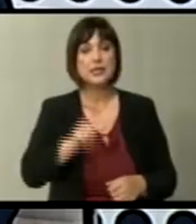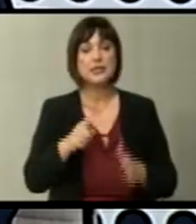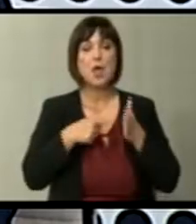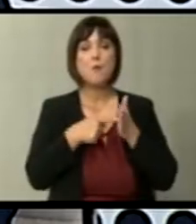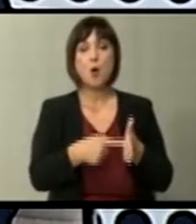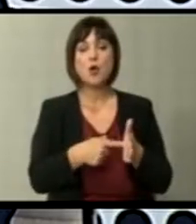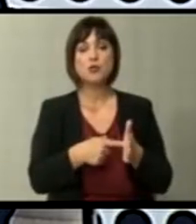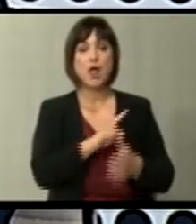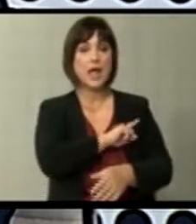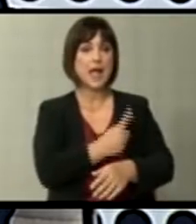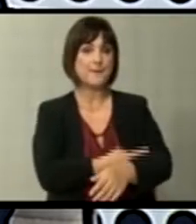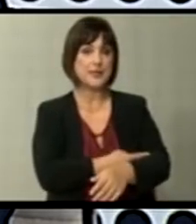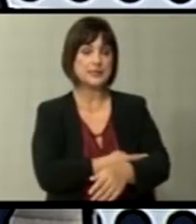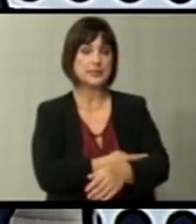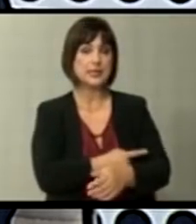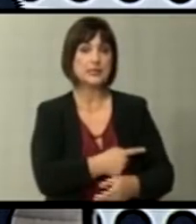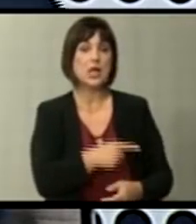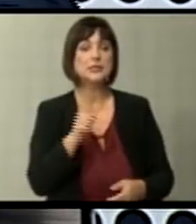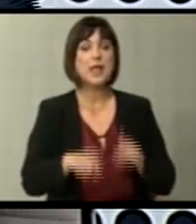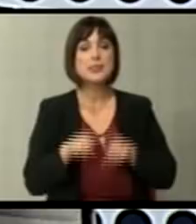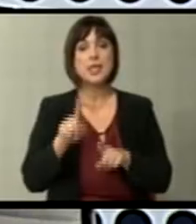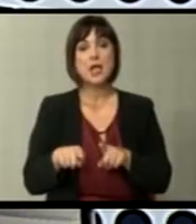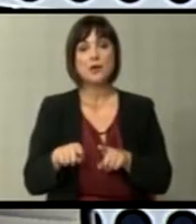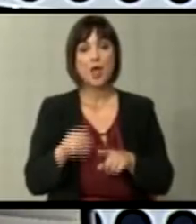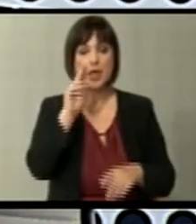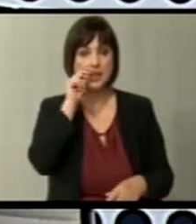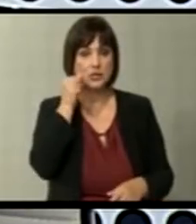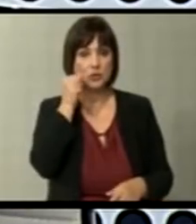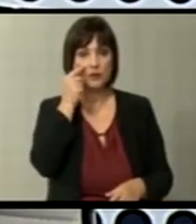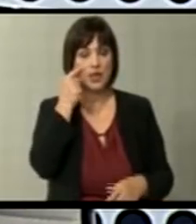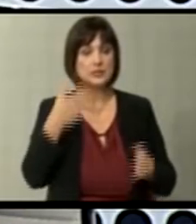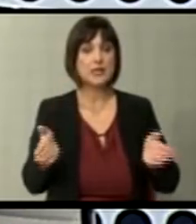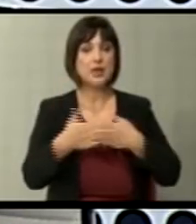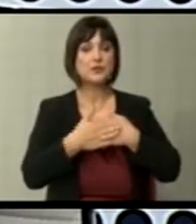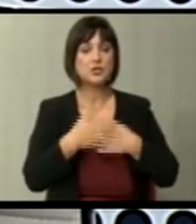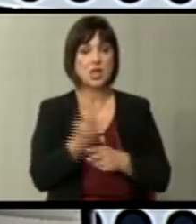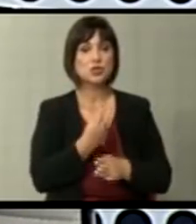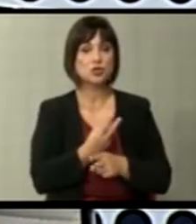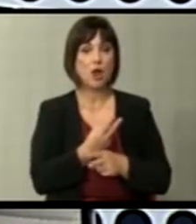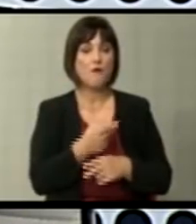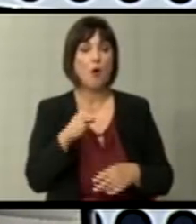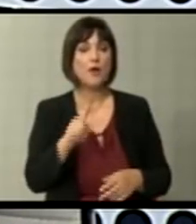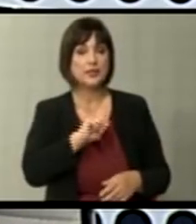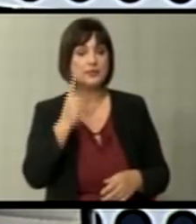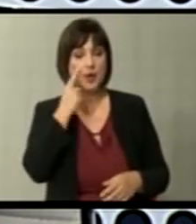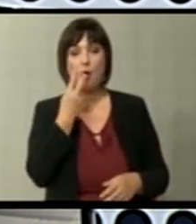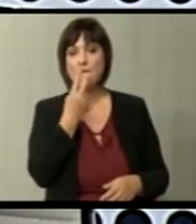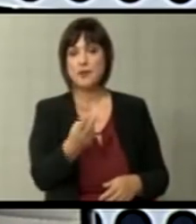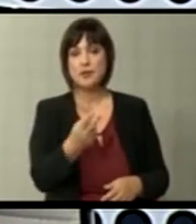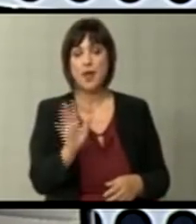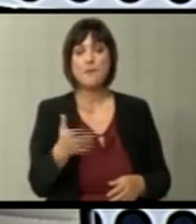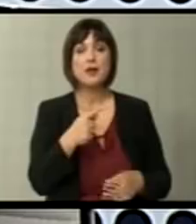покажува капацитет за некакво националистичко затворање на земјата. Мислам, тоа не сме го виделе.